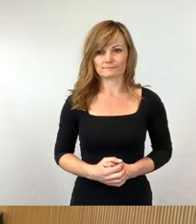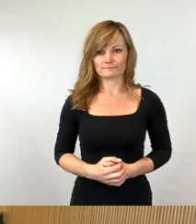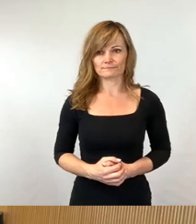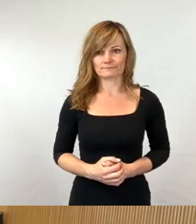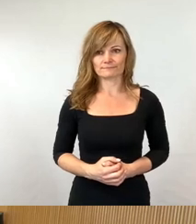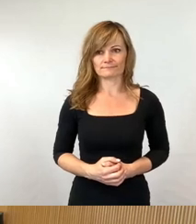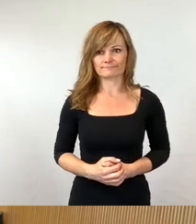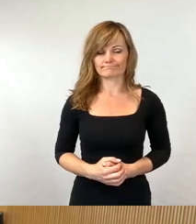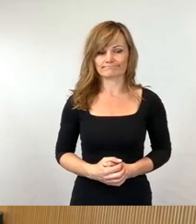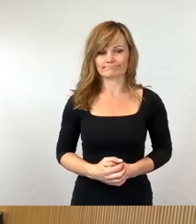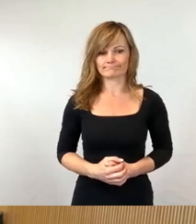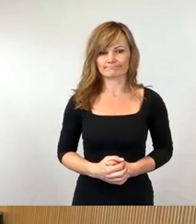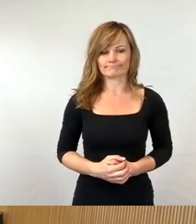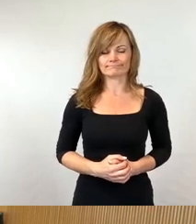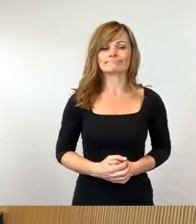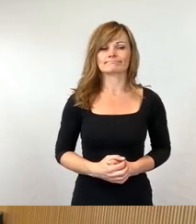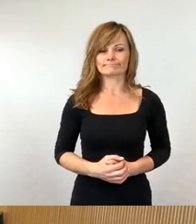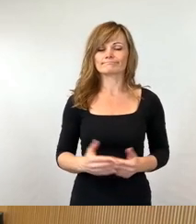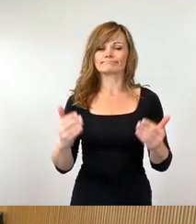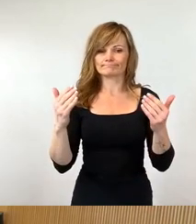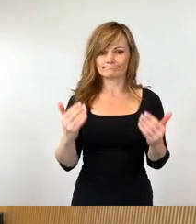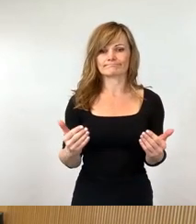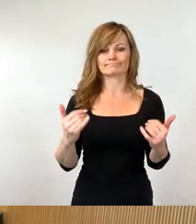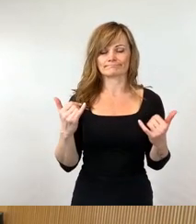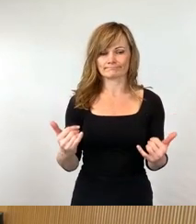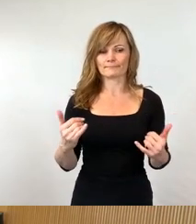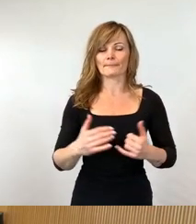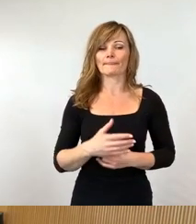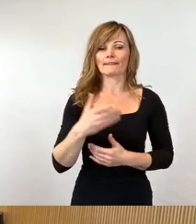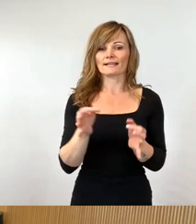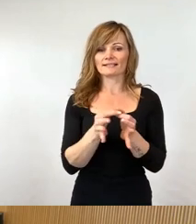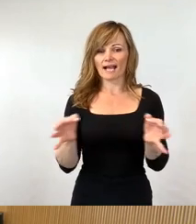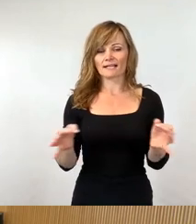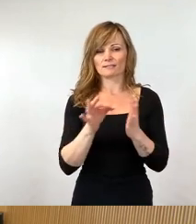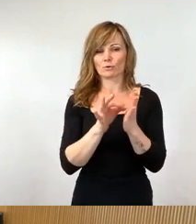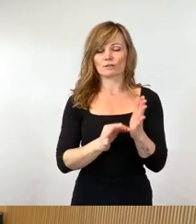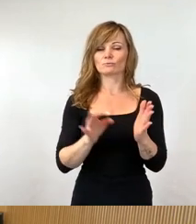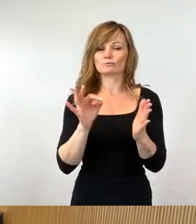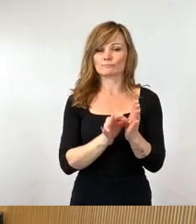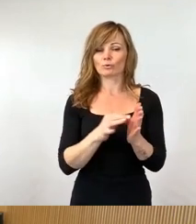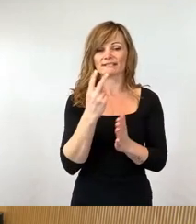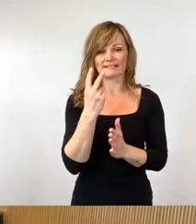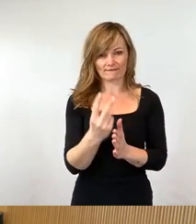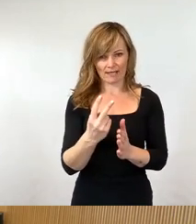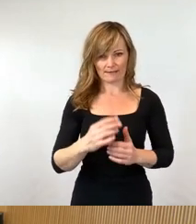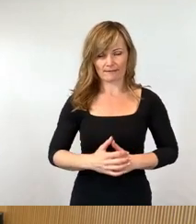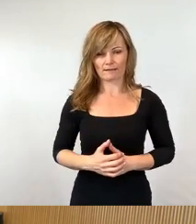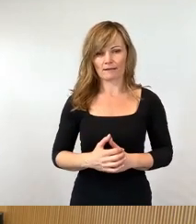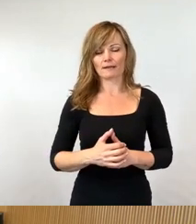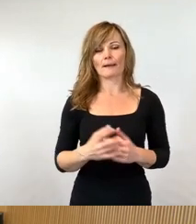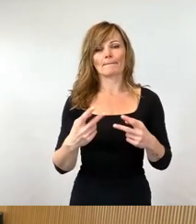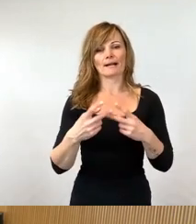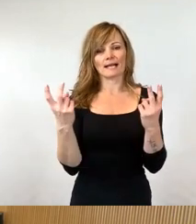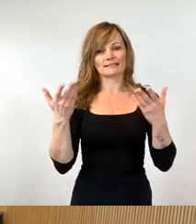Dann kommen wir zum Tagesordnungspunkt 2, der Bekanntgabe nicht öffentlicher Beschlüsse.